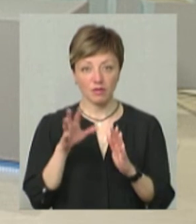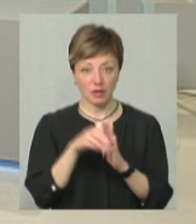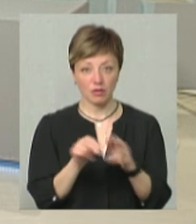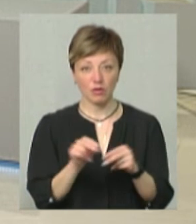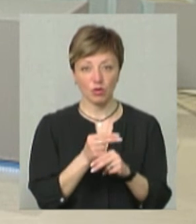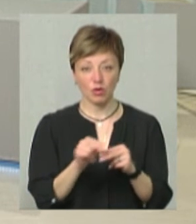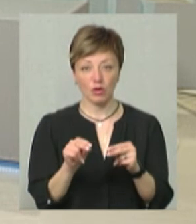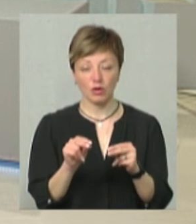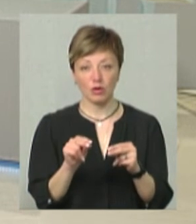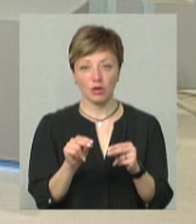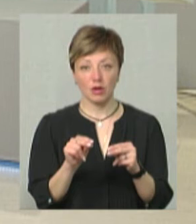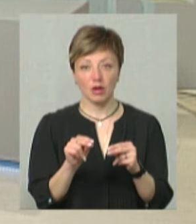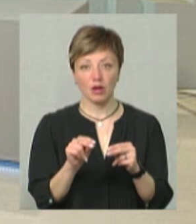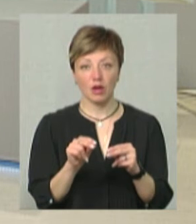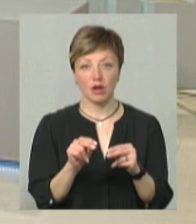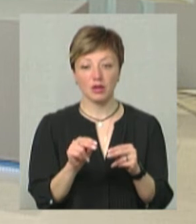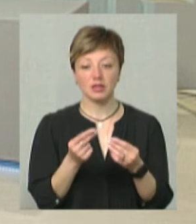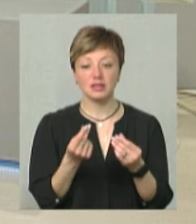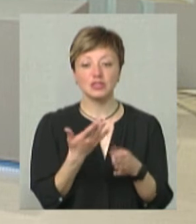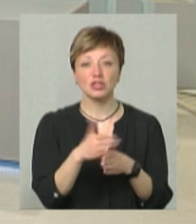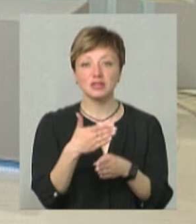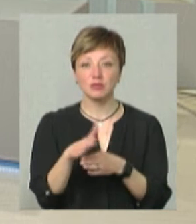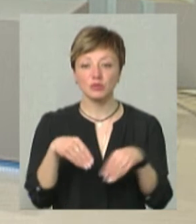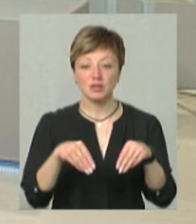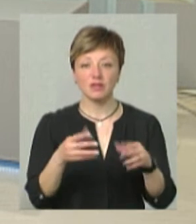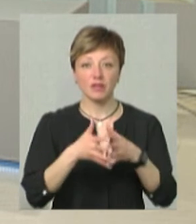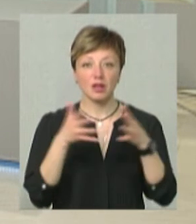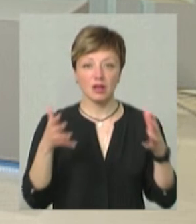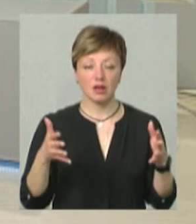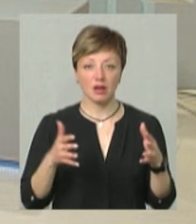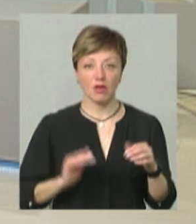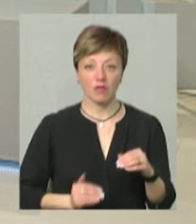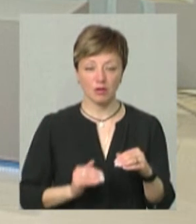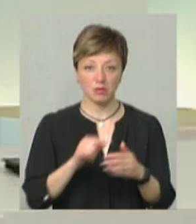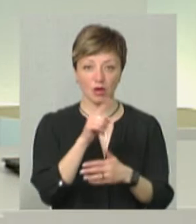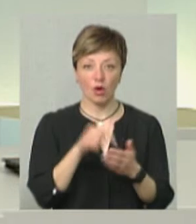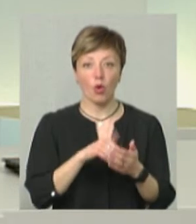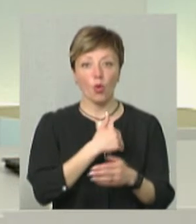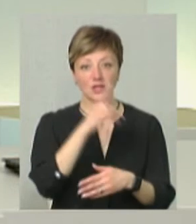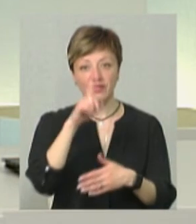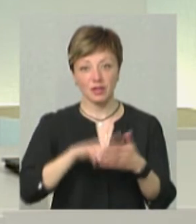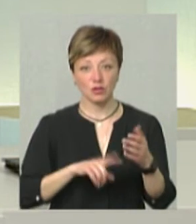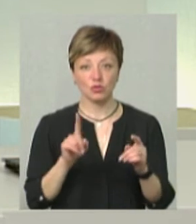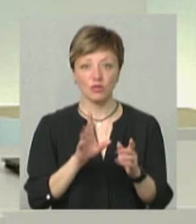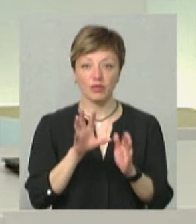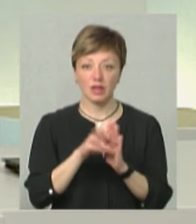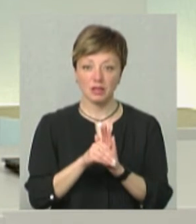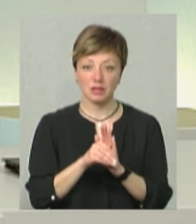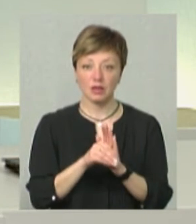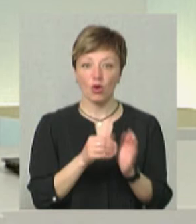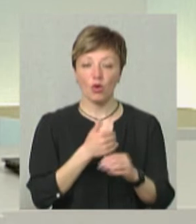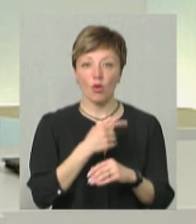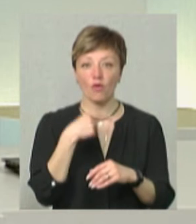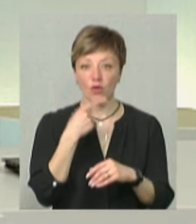вони в корективи, в структуру посівів цих великих компаній? Ну, хочеться вірити, що внесли. Ми